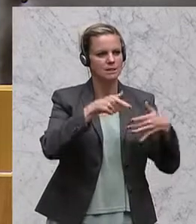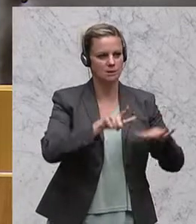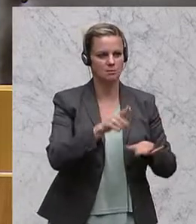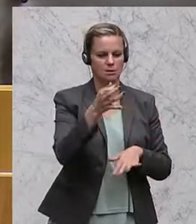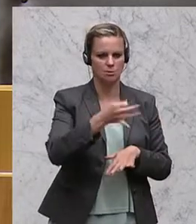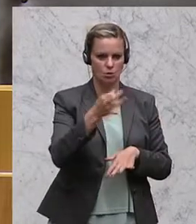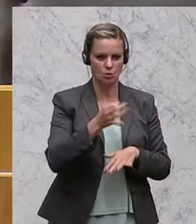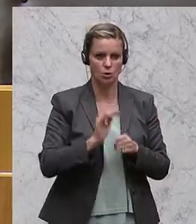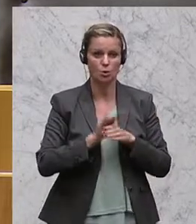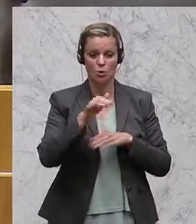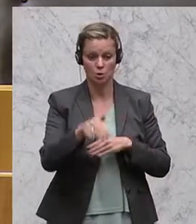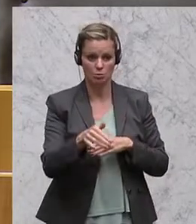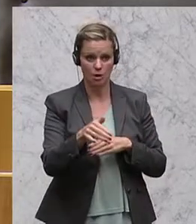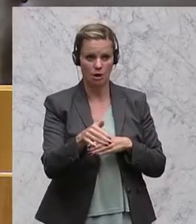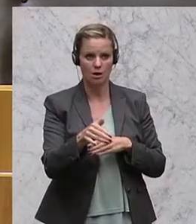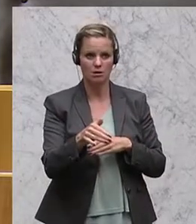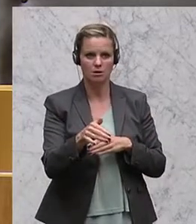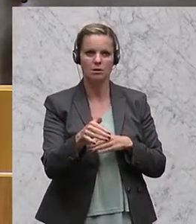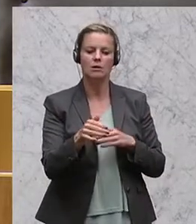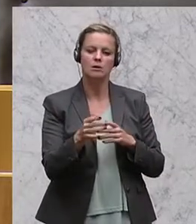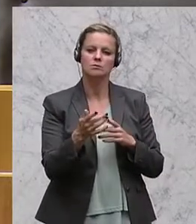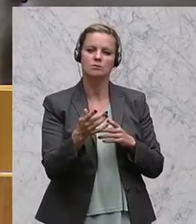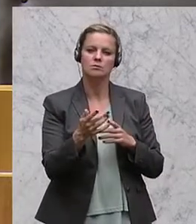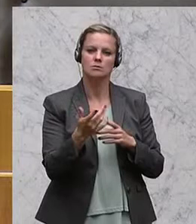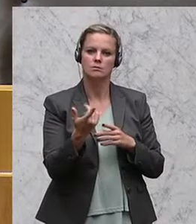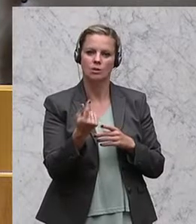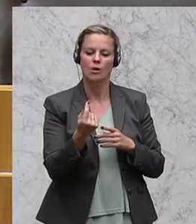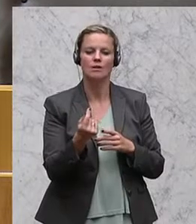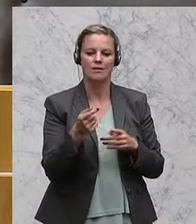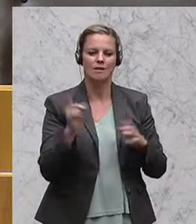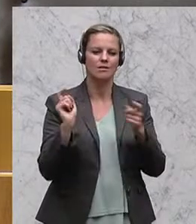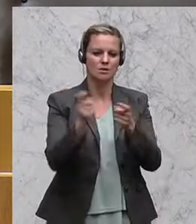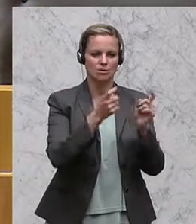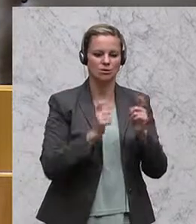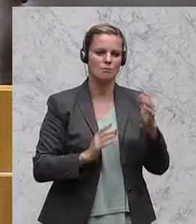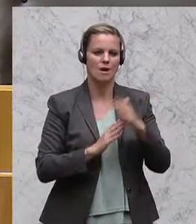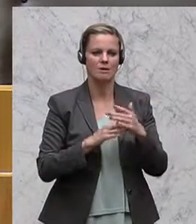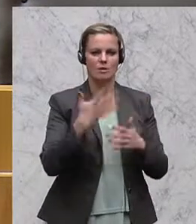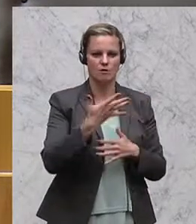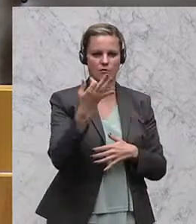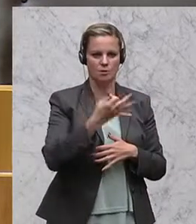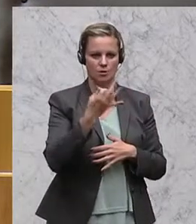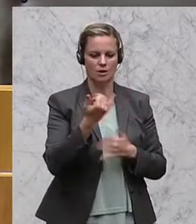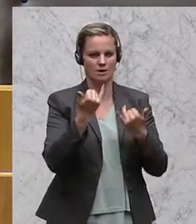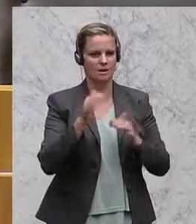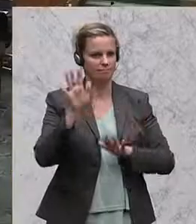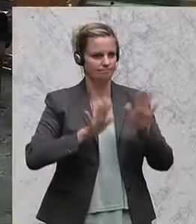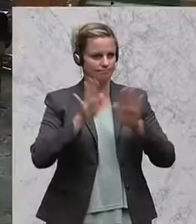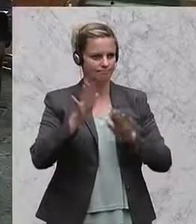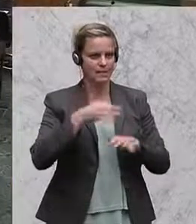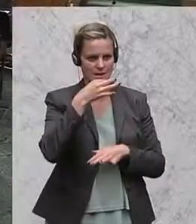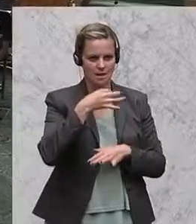hinaus wird deren Redezeit auf fünf Minuten je Debatte beschränkt. Wir kommen zugleich zur Abstimmung über die dargelegten